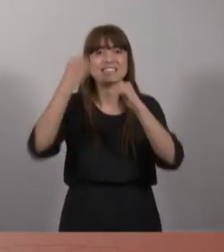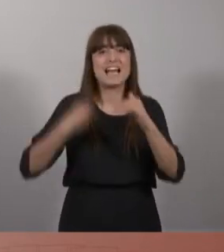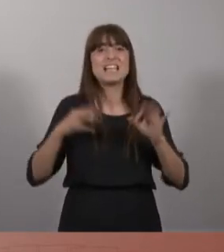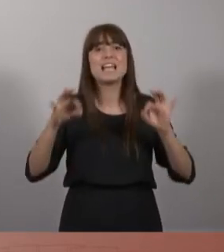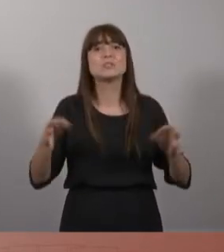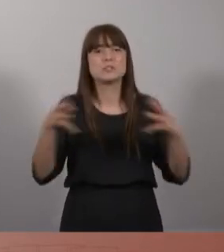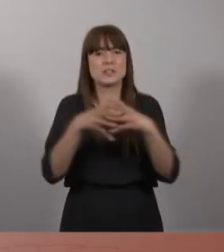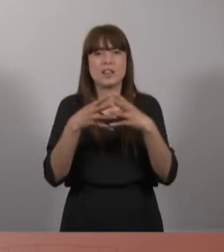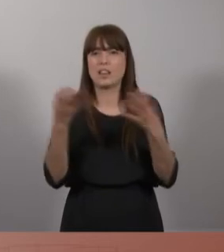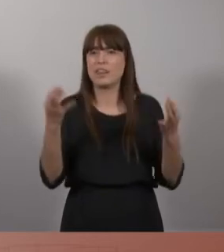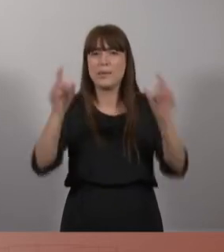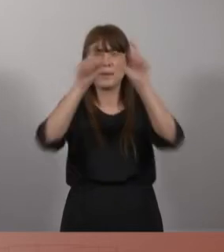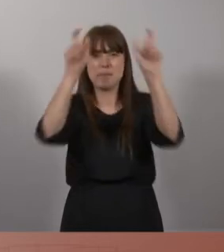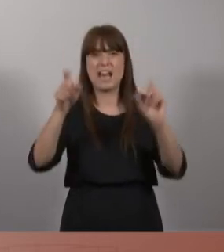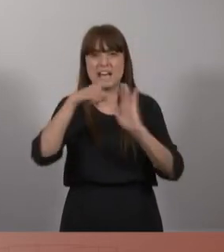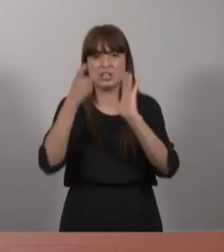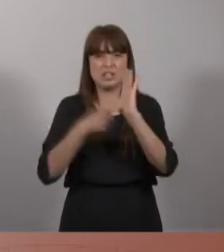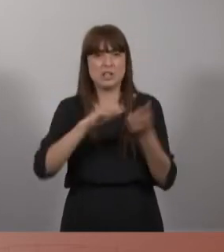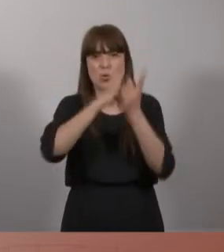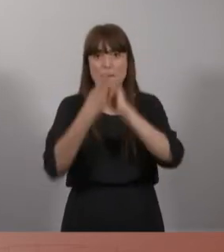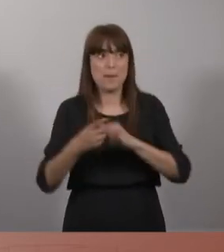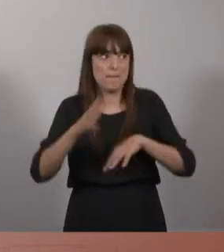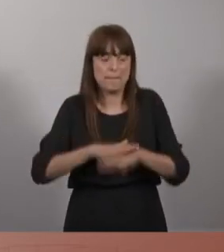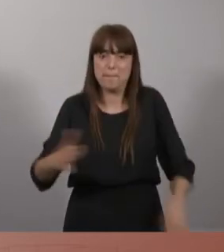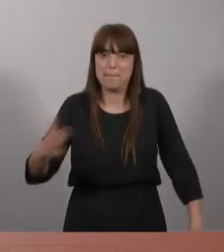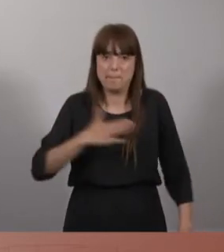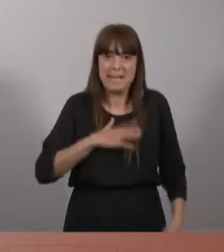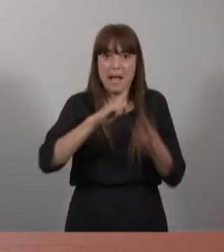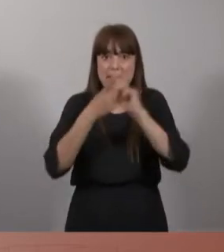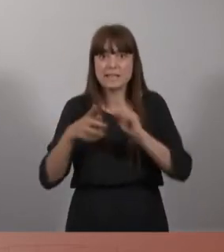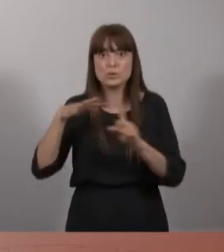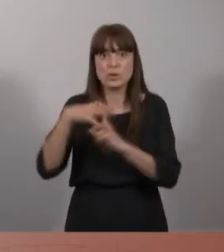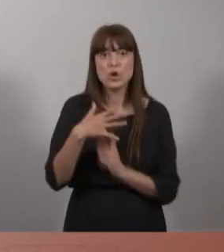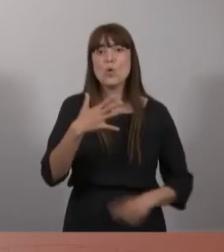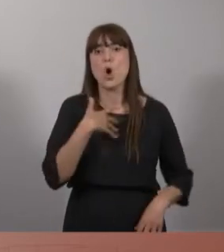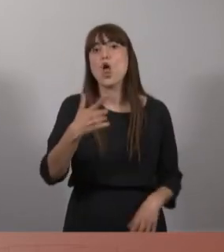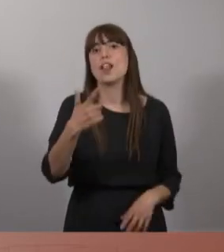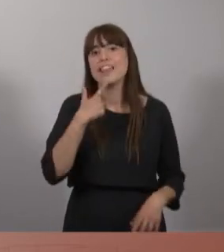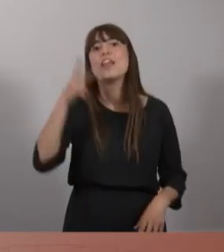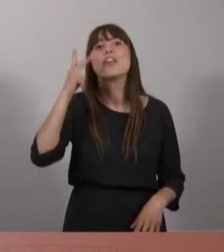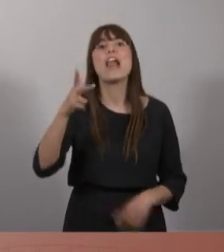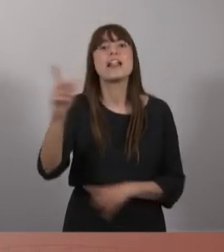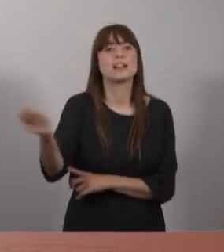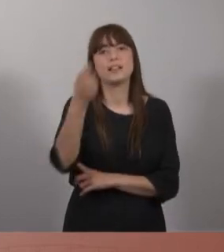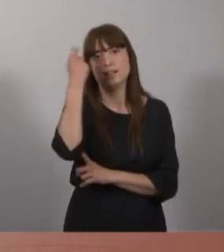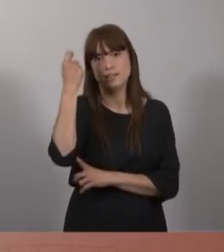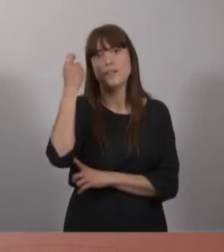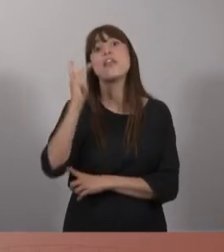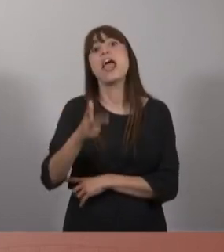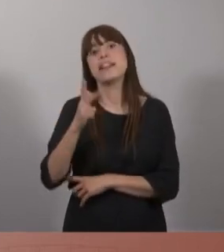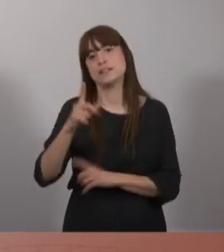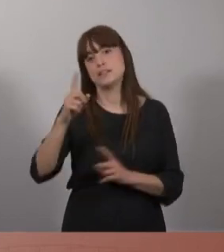el marc i, per nosaltres, canviar el marc només passa per fer efectiu un dret, que és el dret a l